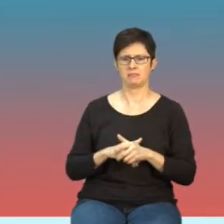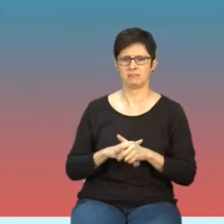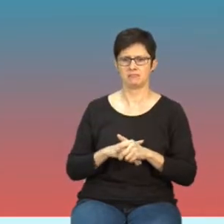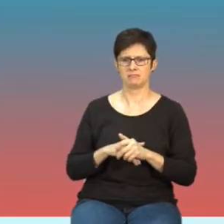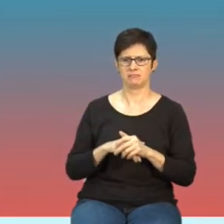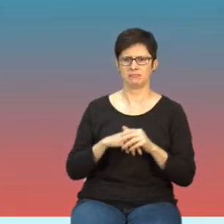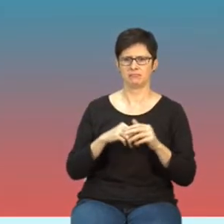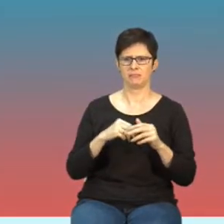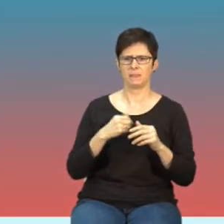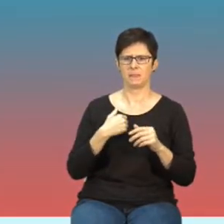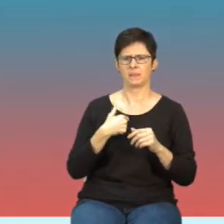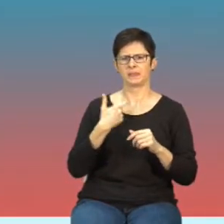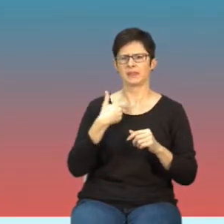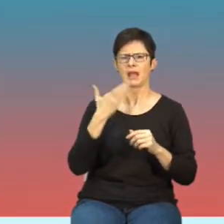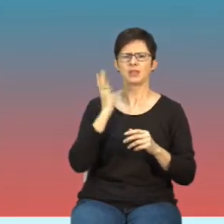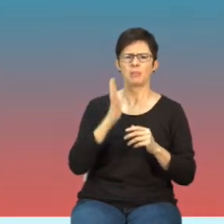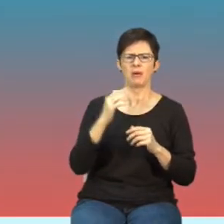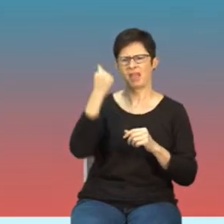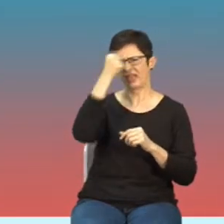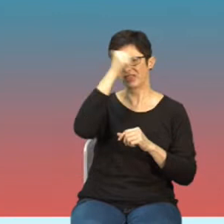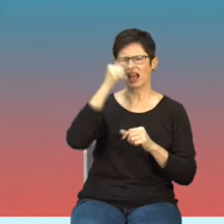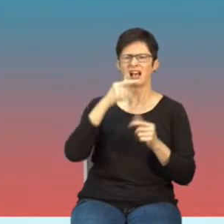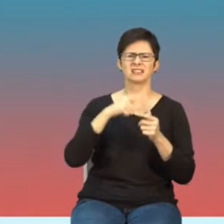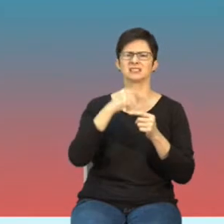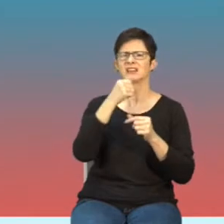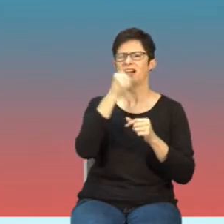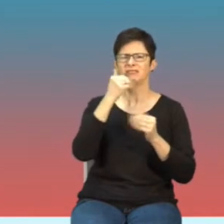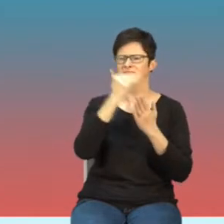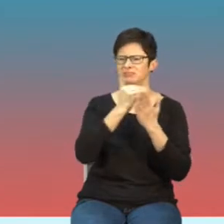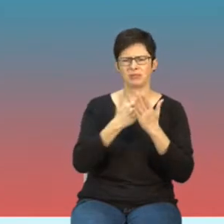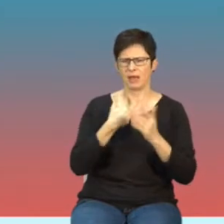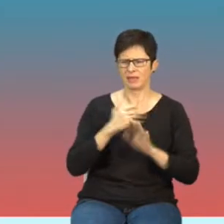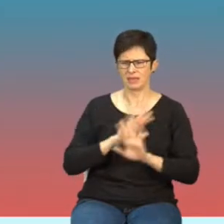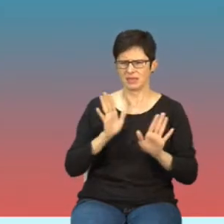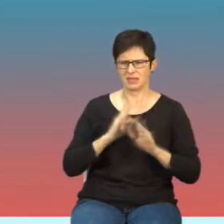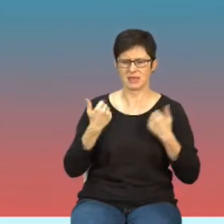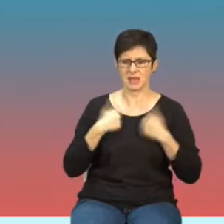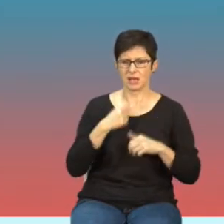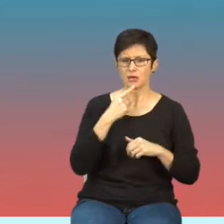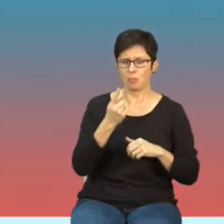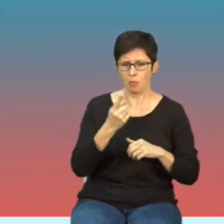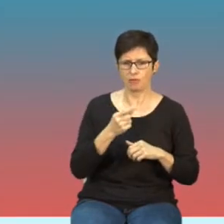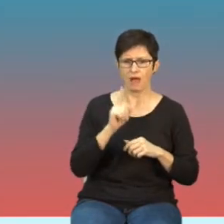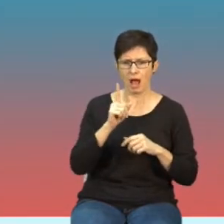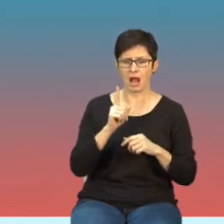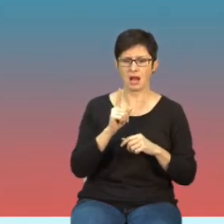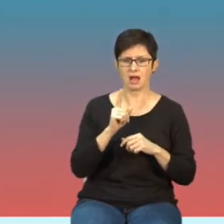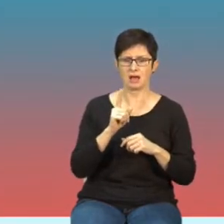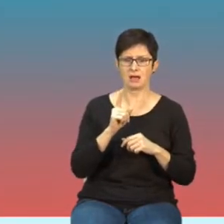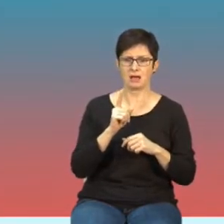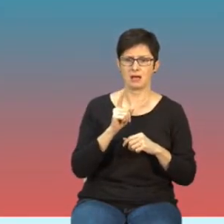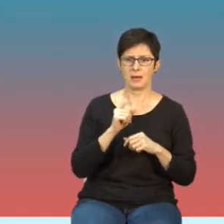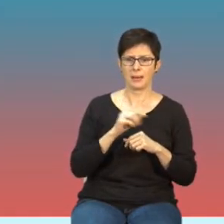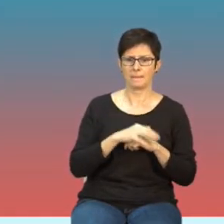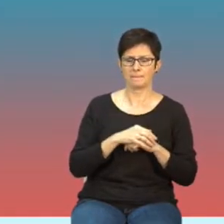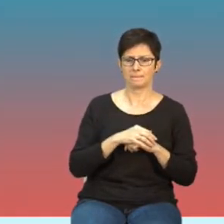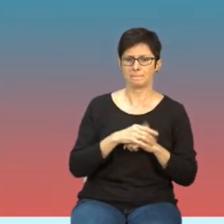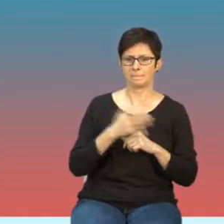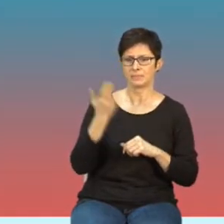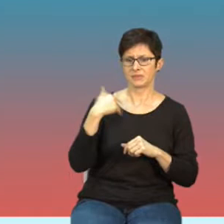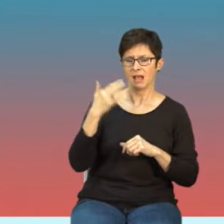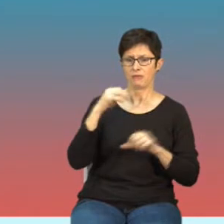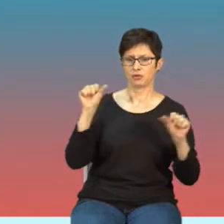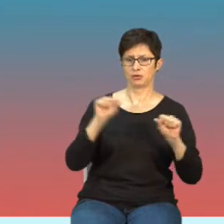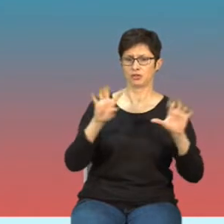no nie będę tutaj wymieniał nazwy, jest nie ma sensu oczywiście, w każdym razie niezłych uczonych też w 1958